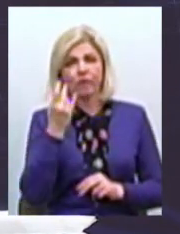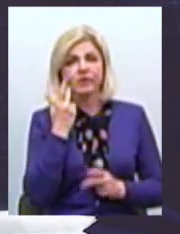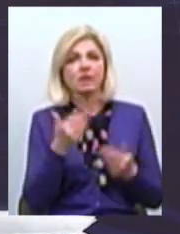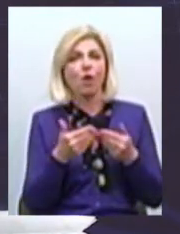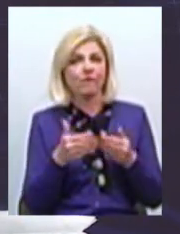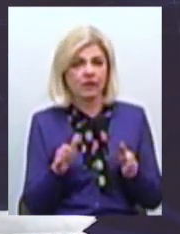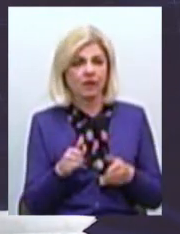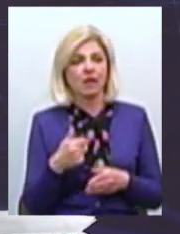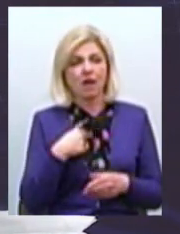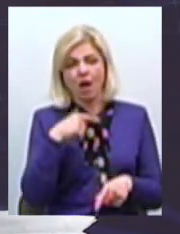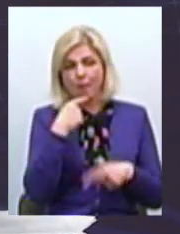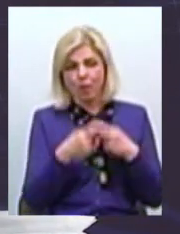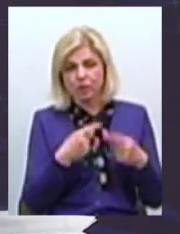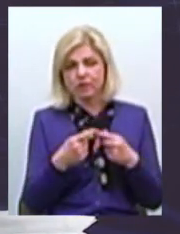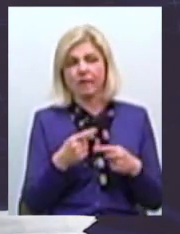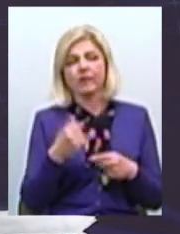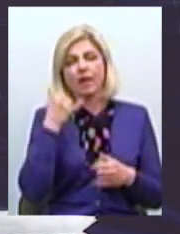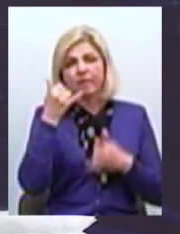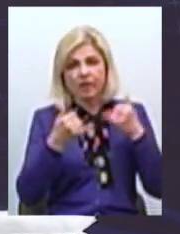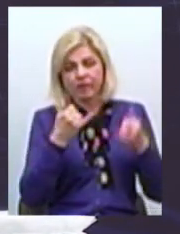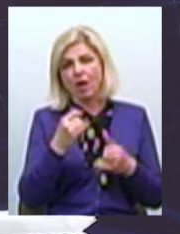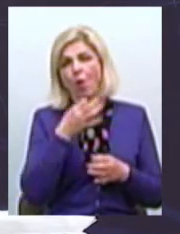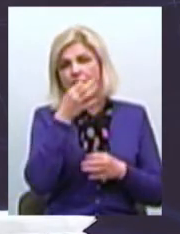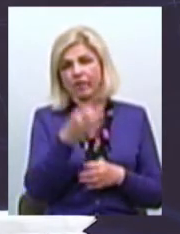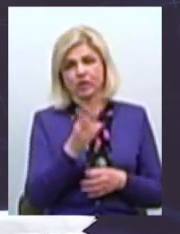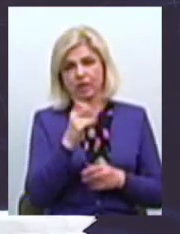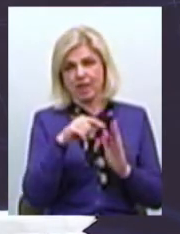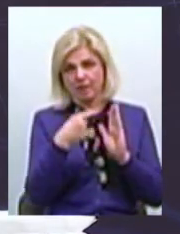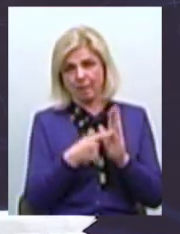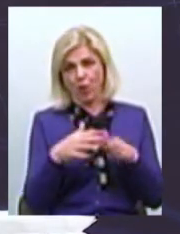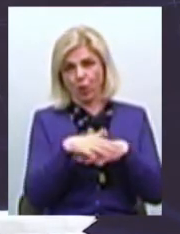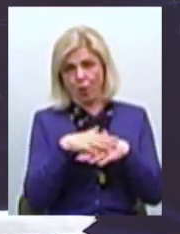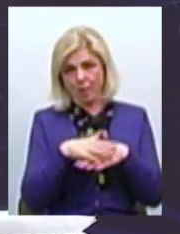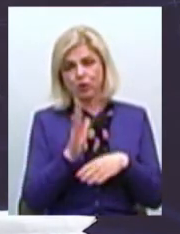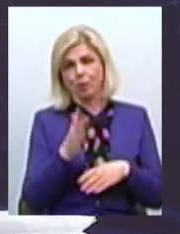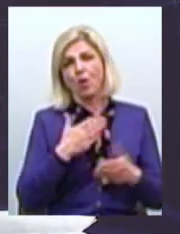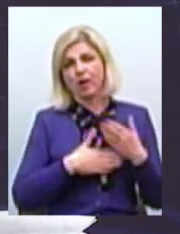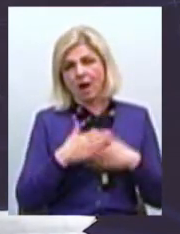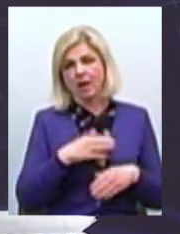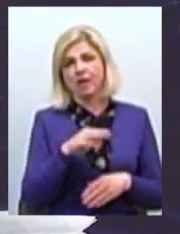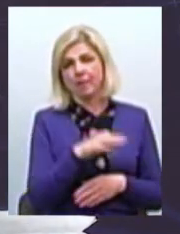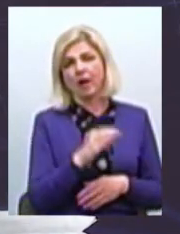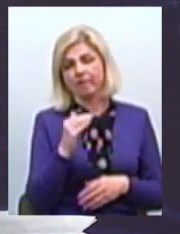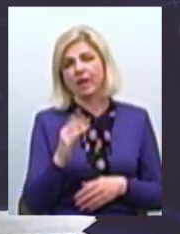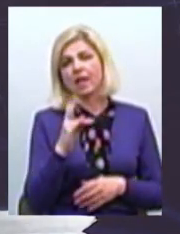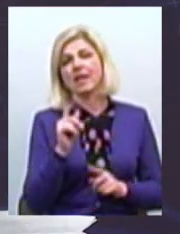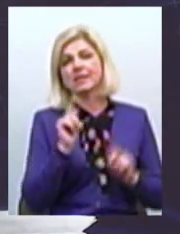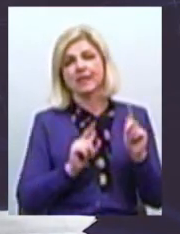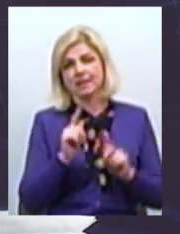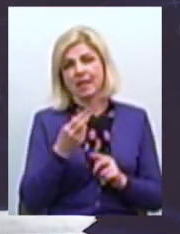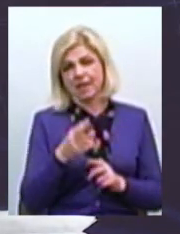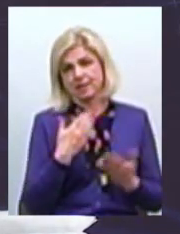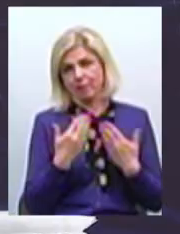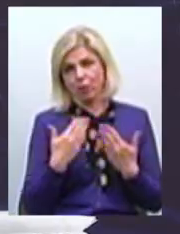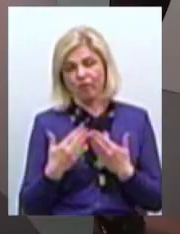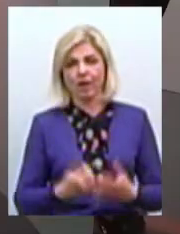Я постійно в месенджері Відповідаю на запитання громаді Тому я буду рада бачити Михайла Дурнича На сесіях обласної ради Для спілкування